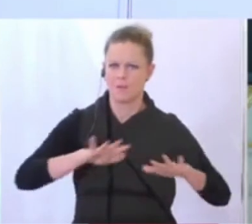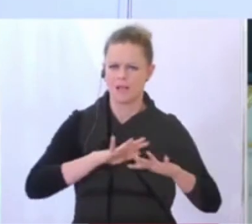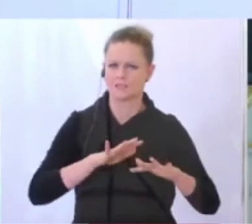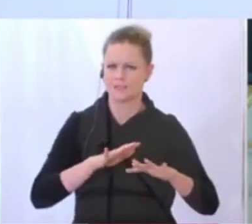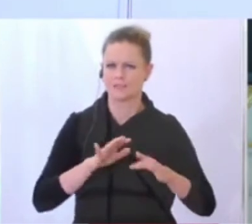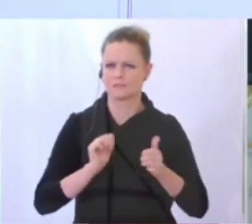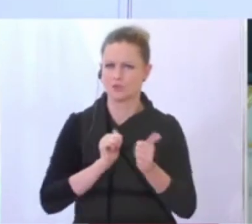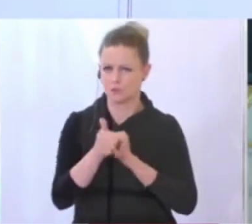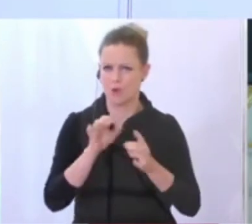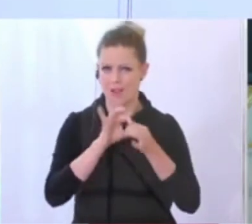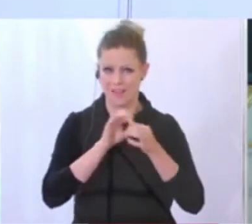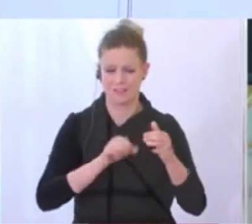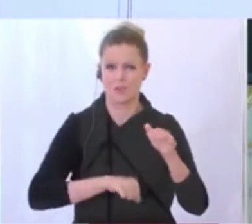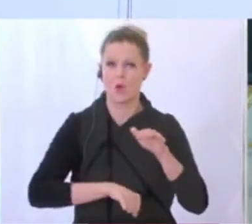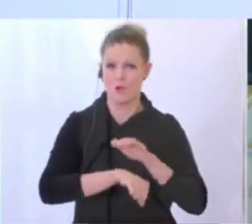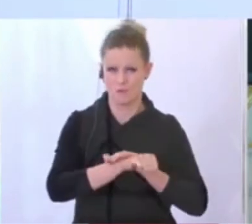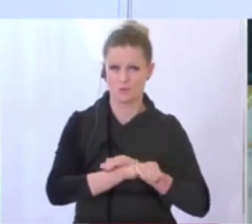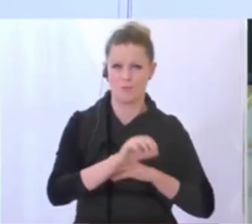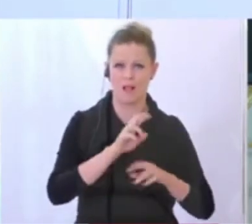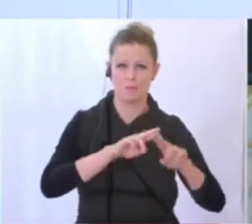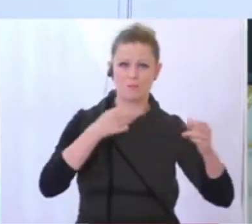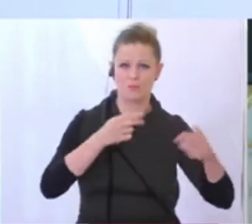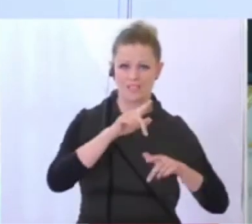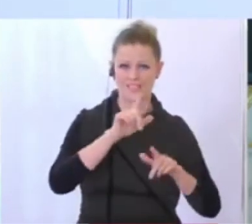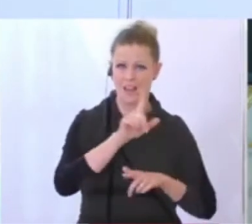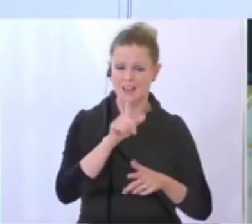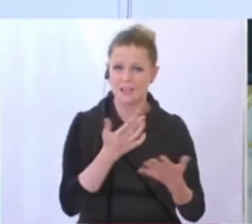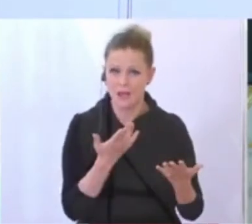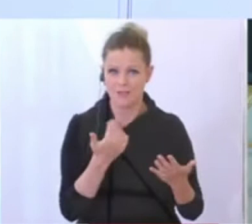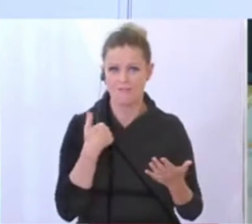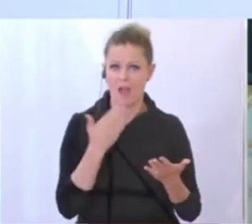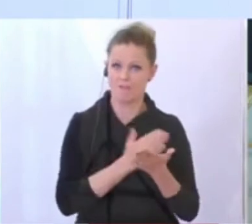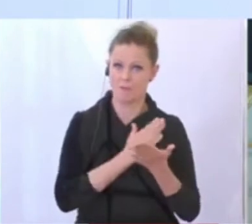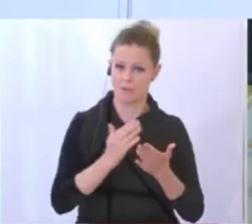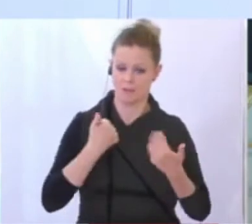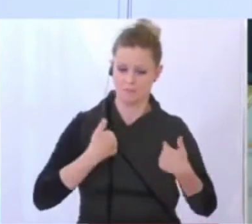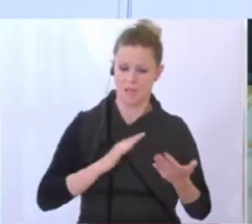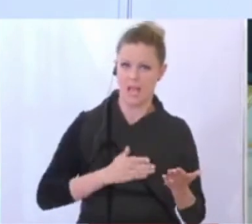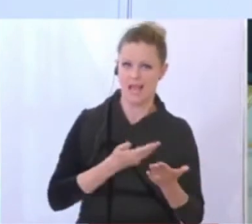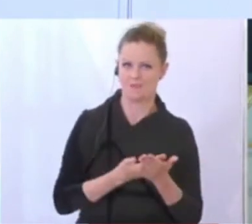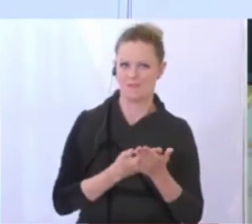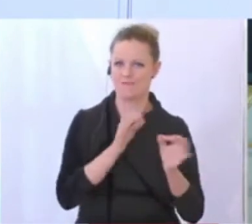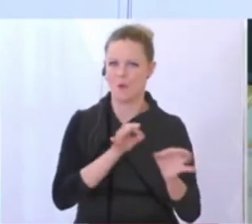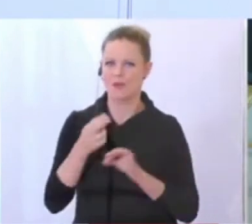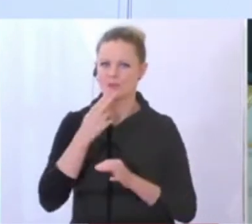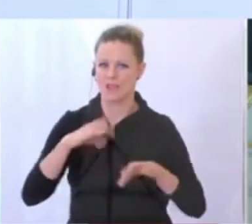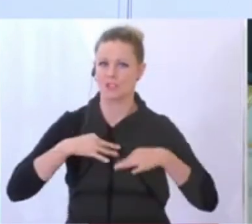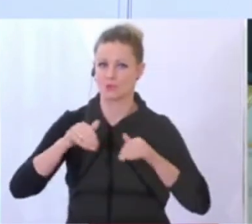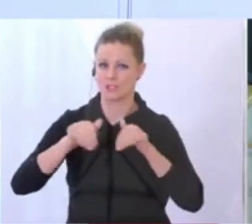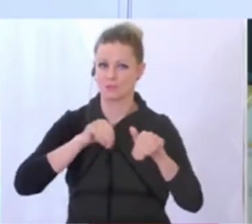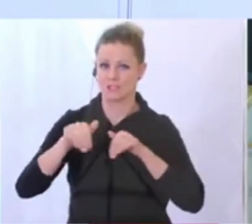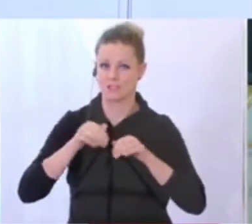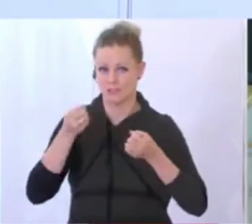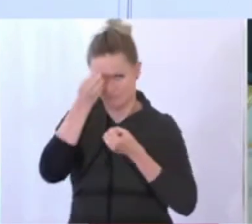war. Da habe ich mich ja auch als Vermittler angeboten, die Verordnungen gibt ja das Gesundheitsministerium heraus und